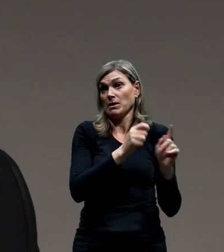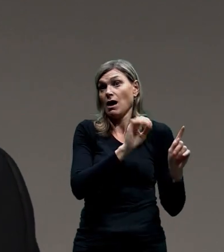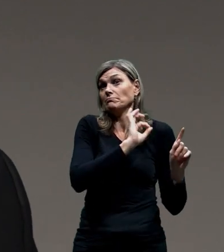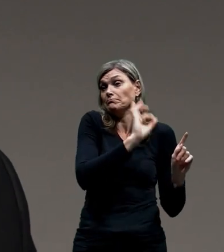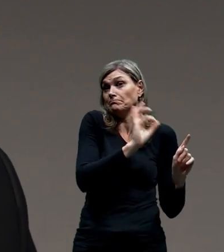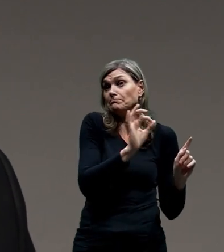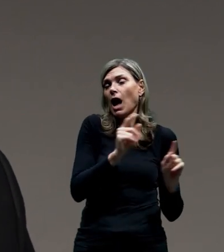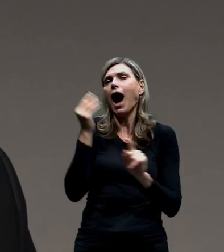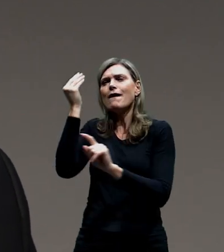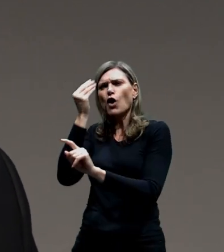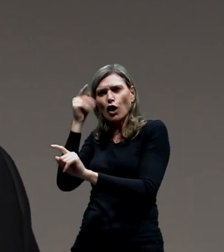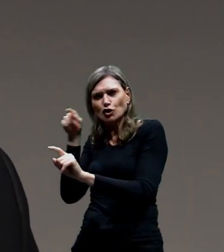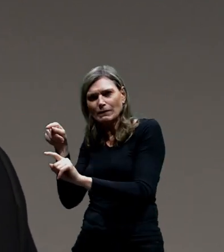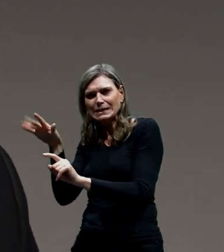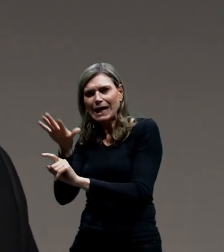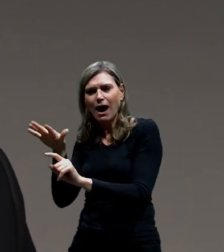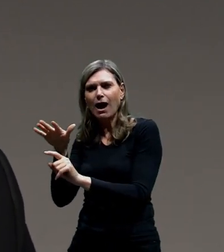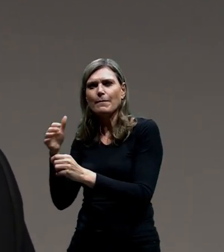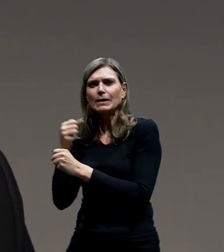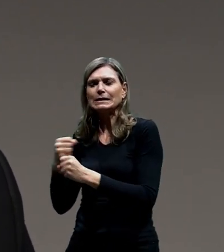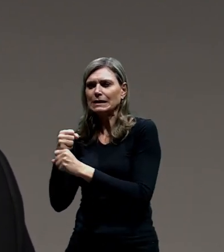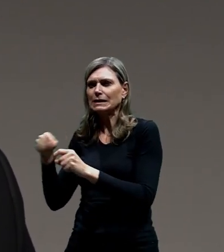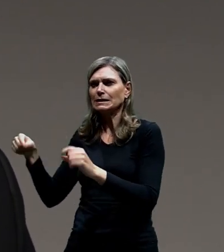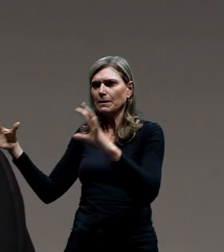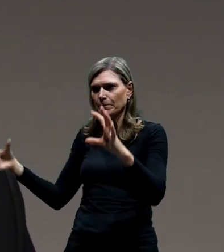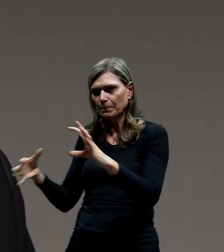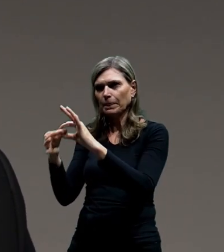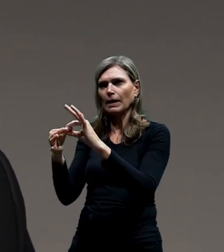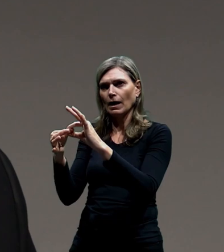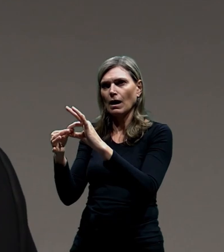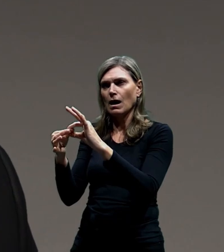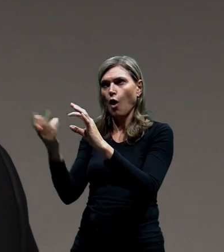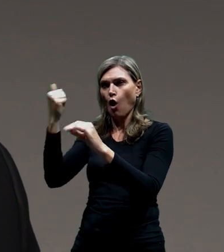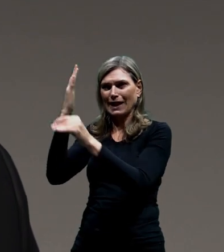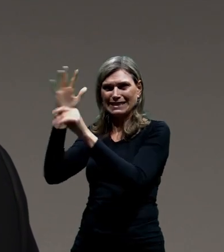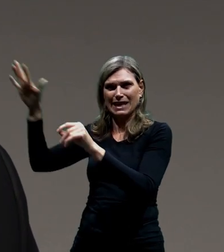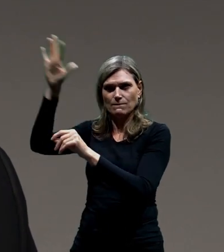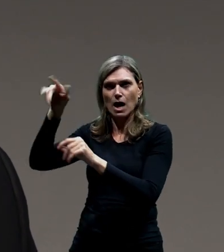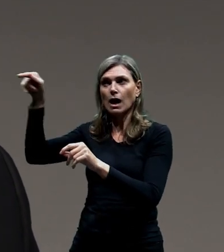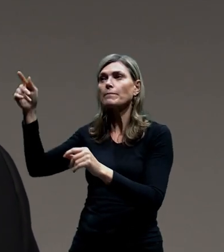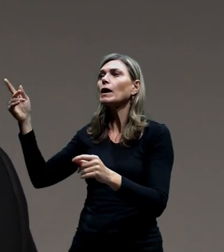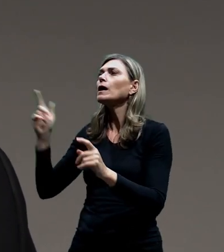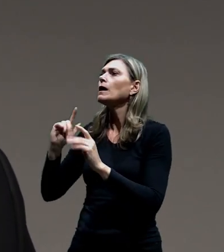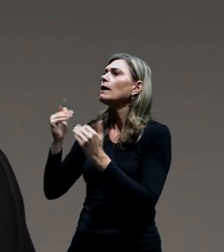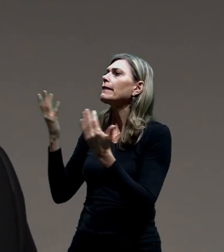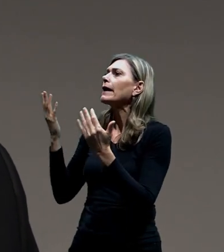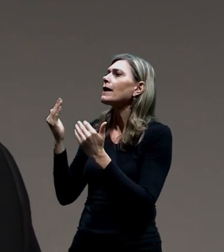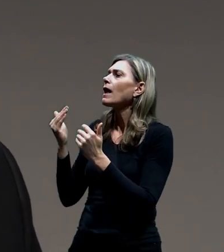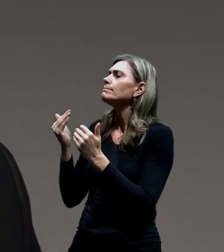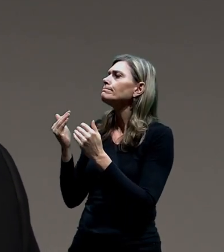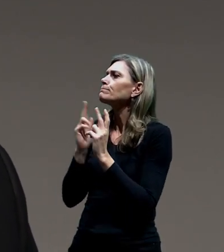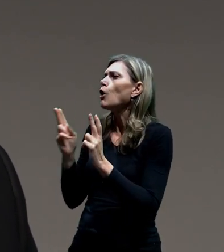ulice v Hloševičkách v podstatě ulice Krátu radiálu subluje směrem od severu, kde neexistuje jediná objízdná trasa.